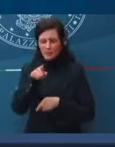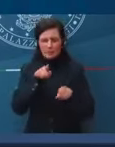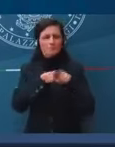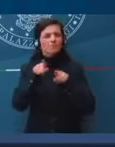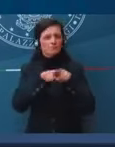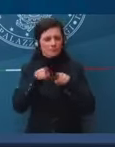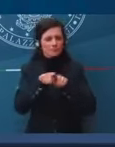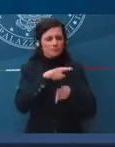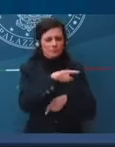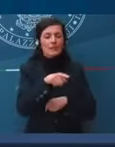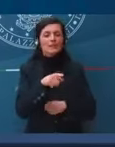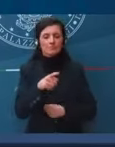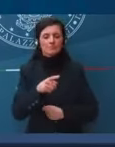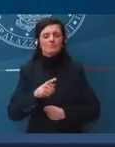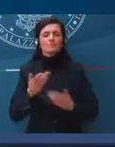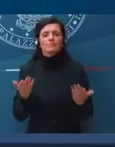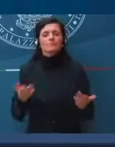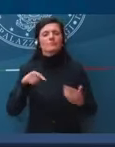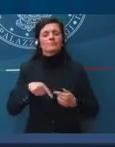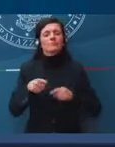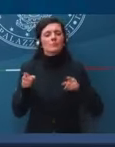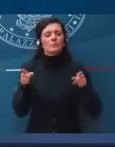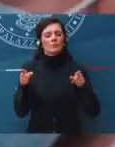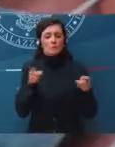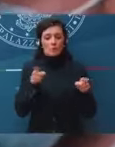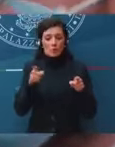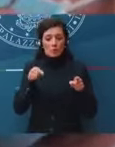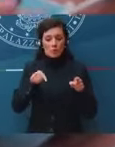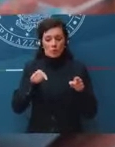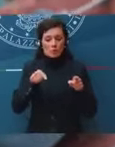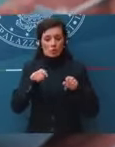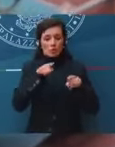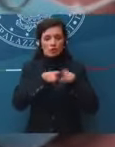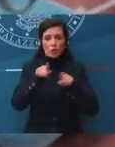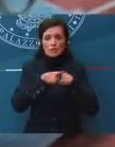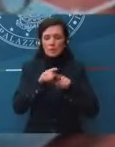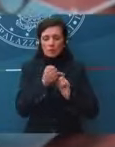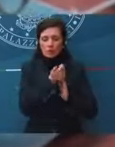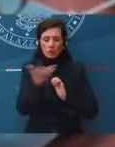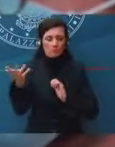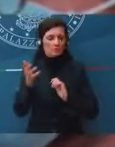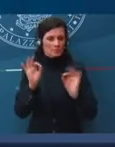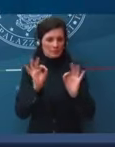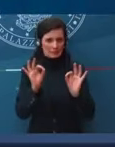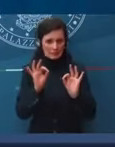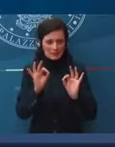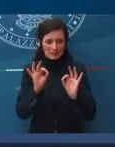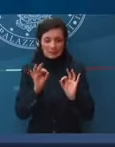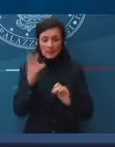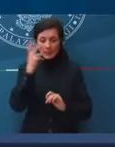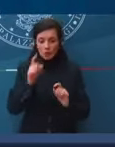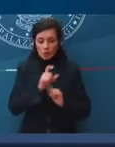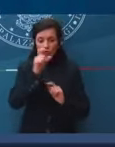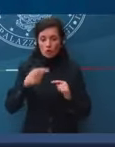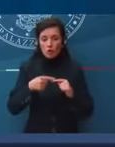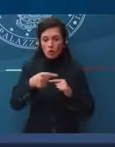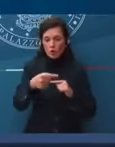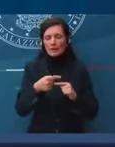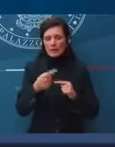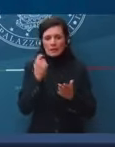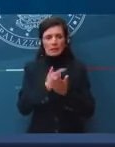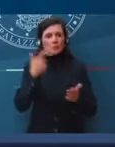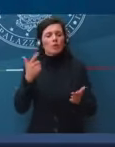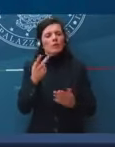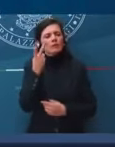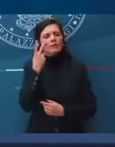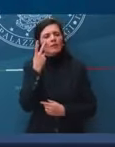momento non abbiamo quantificato lo scostamento. Chiaramente i prossimi giorni saranno cruciali. Cercheremo di vedere intanto come va l'economia,